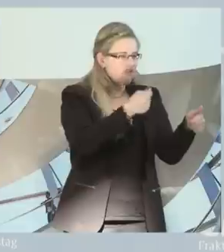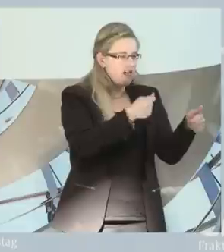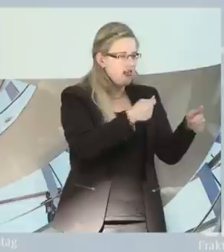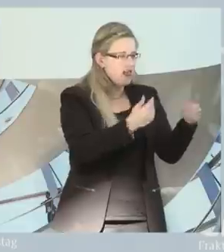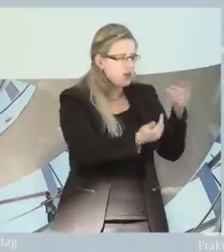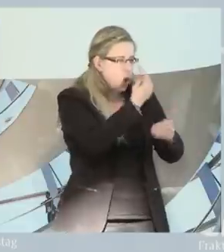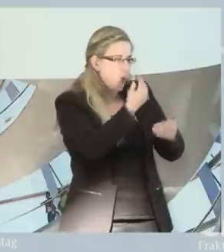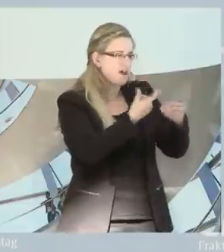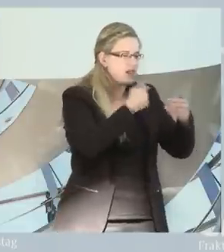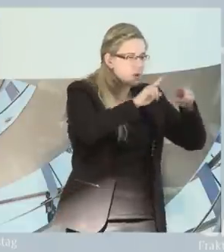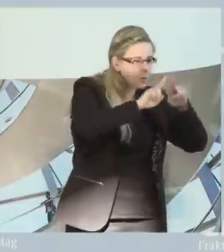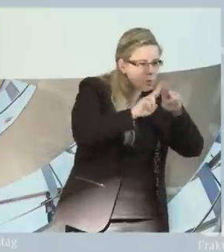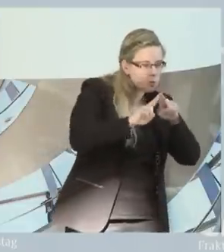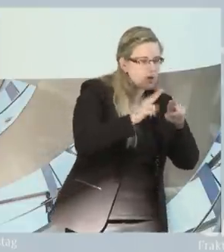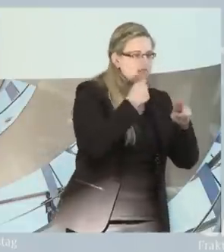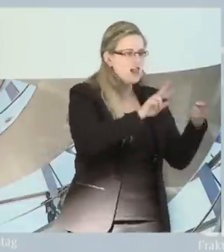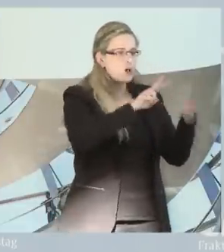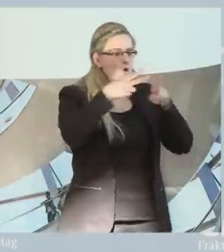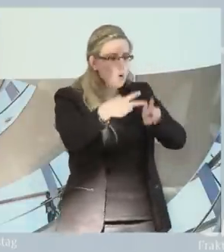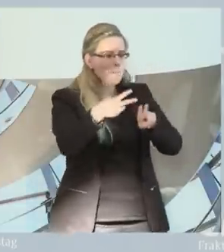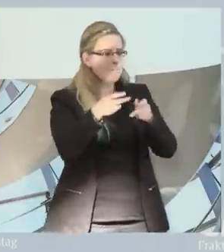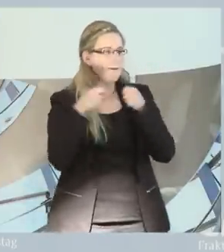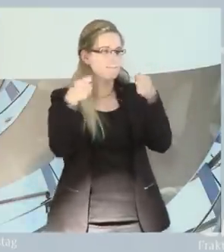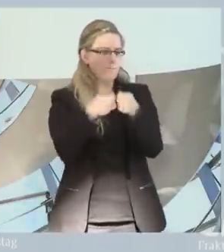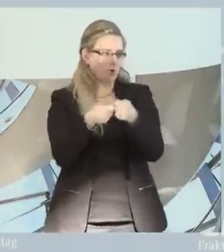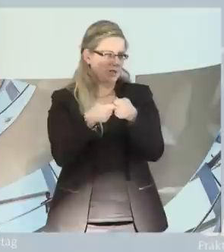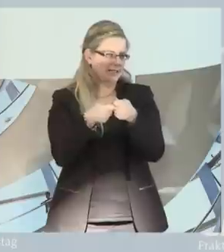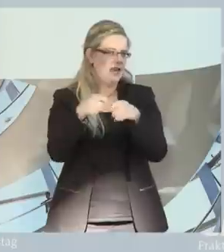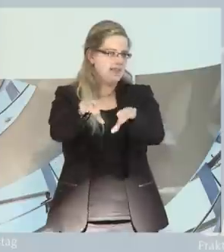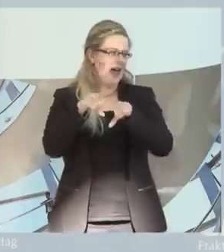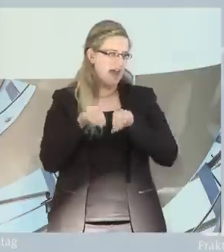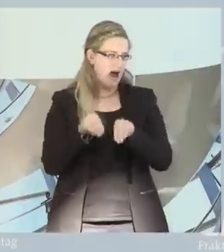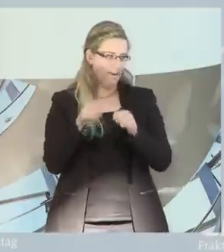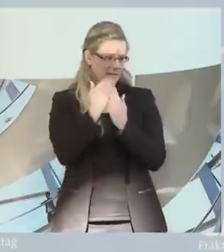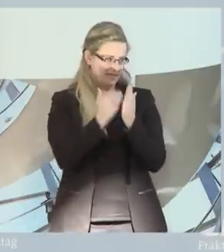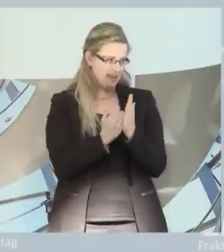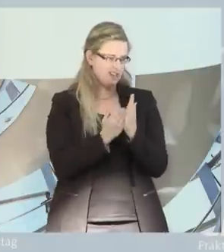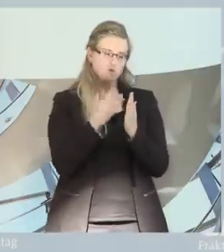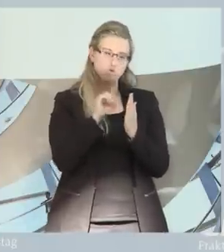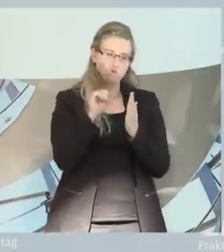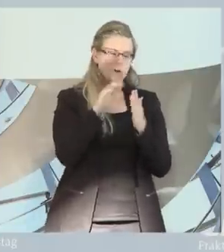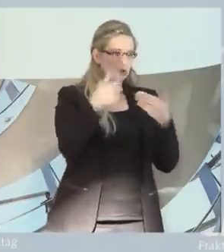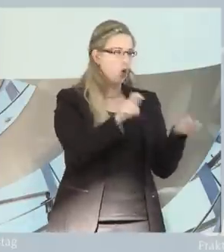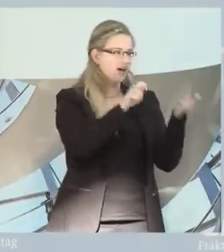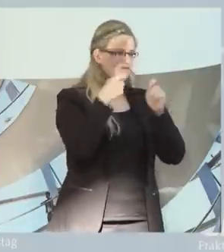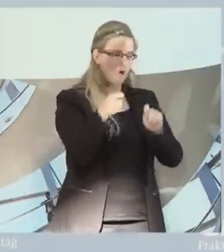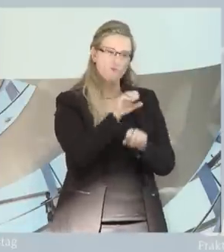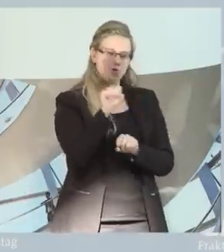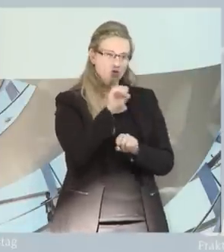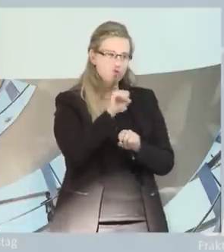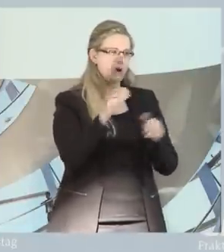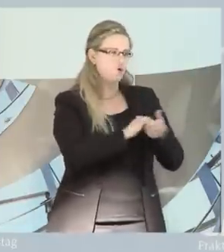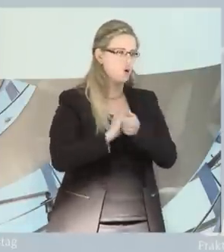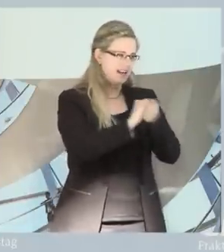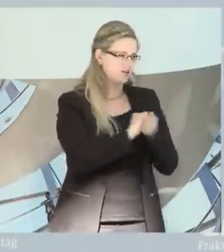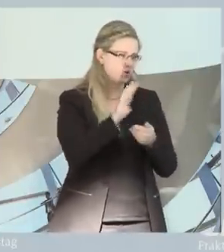Einführung eines Bundesteilhabegesetzes. Es ist ein großes Reformvorhaben der Koalition unter dem